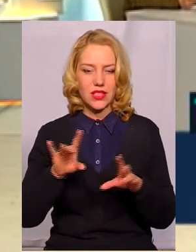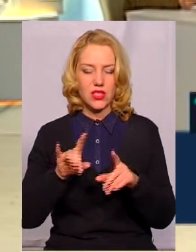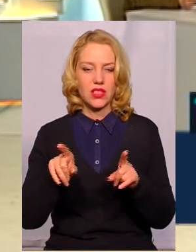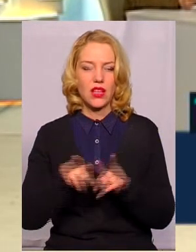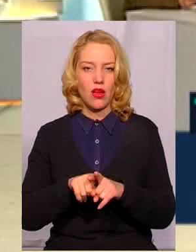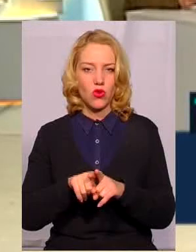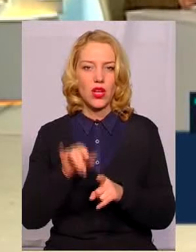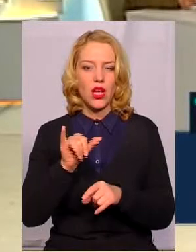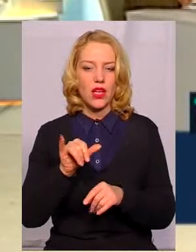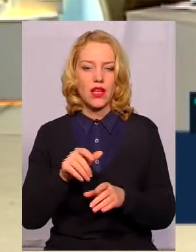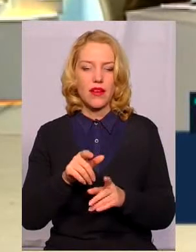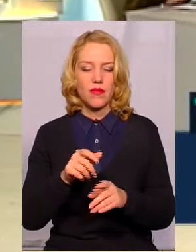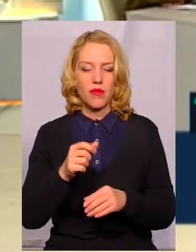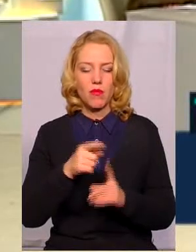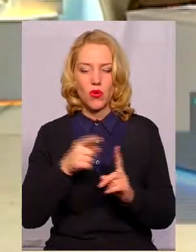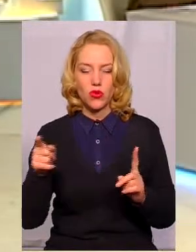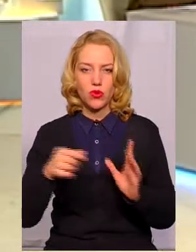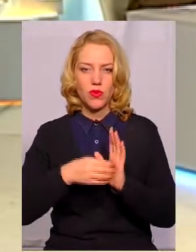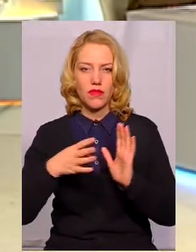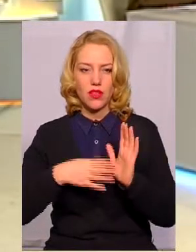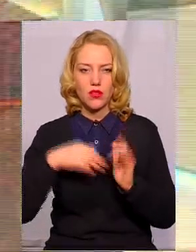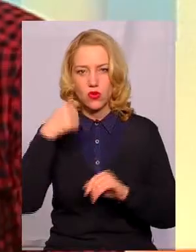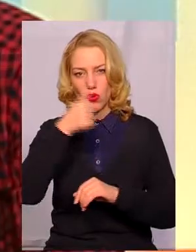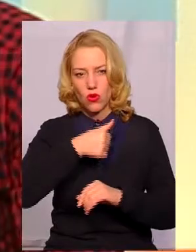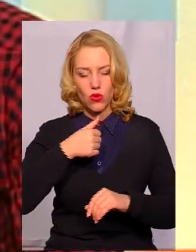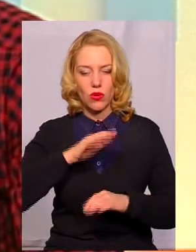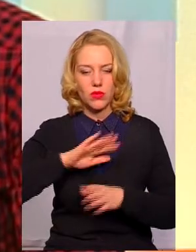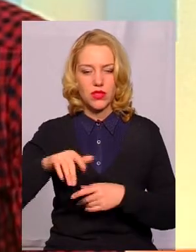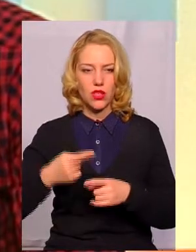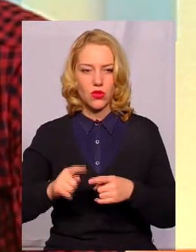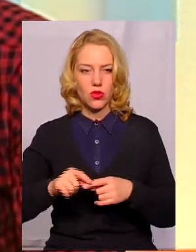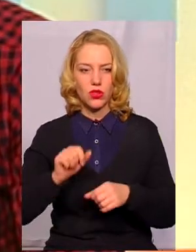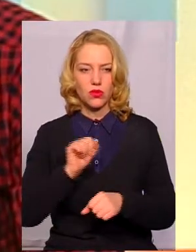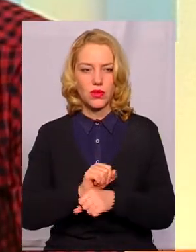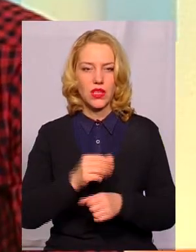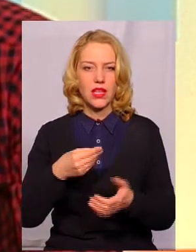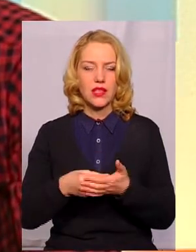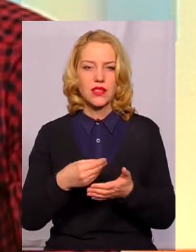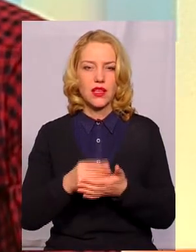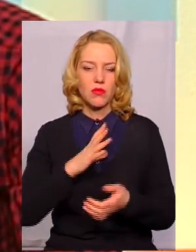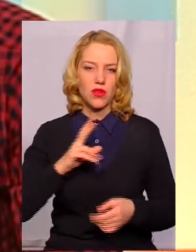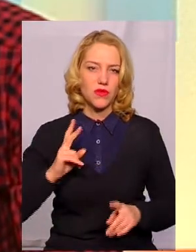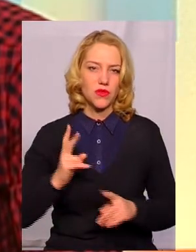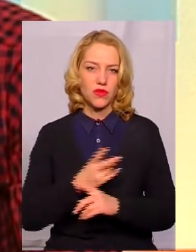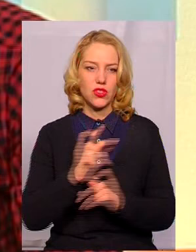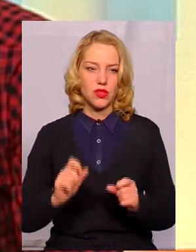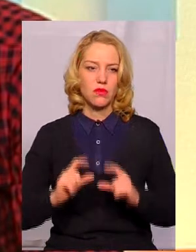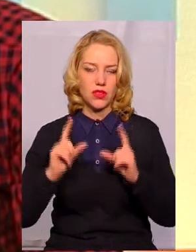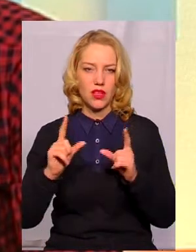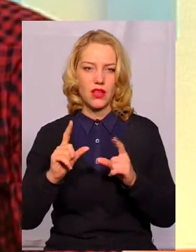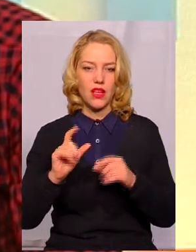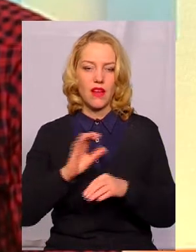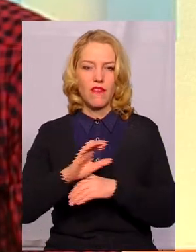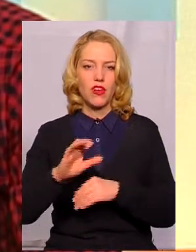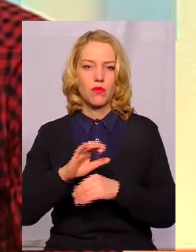навіть протягом останнього року, 2019-го, після тої зупинки, ціна майже вдвічі була піднята виробником.